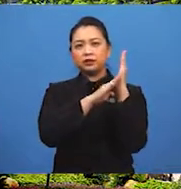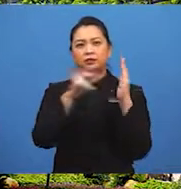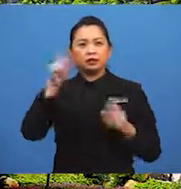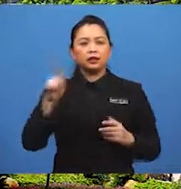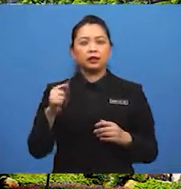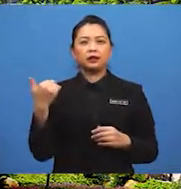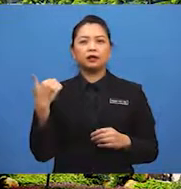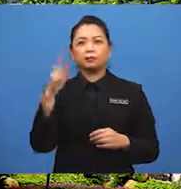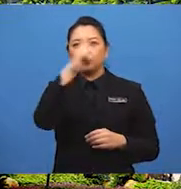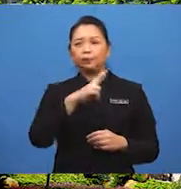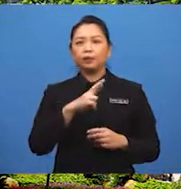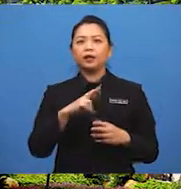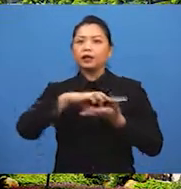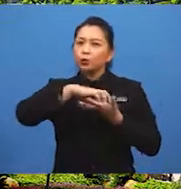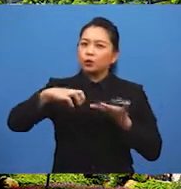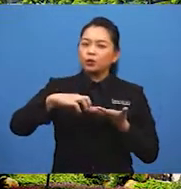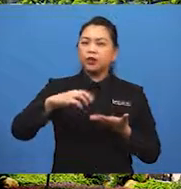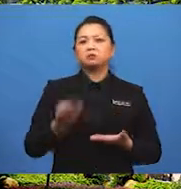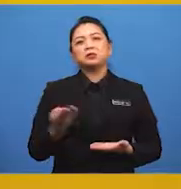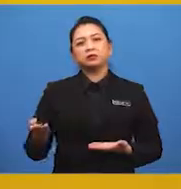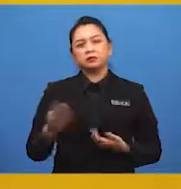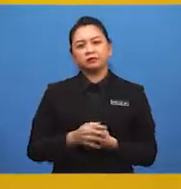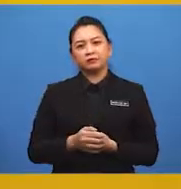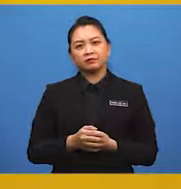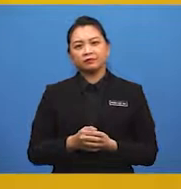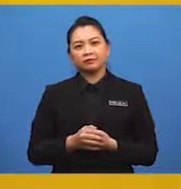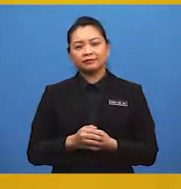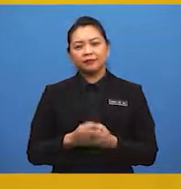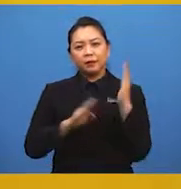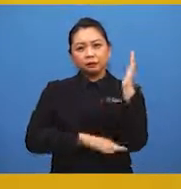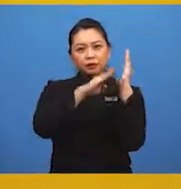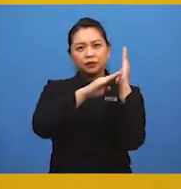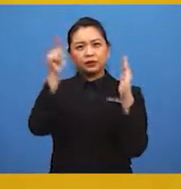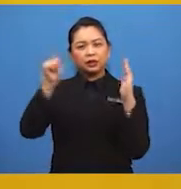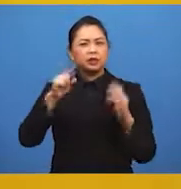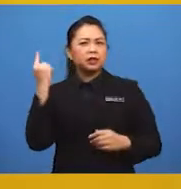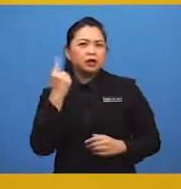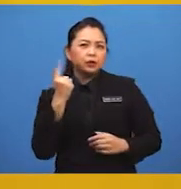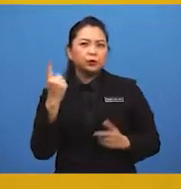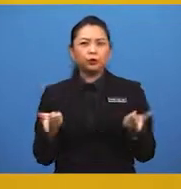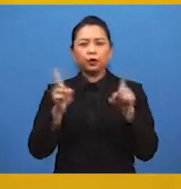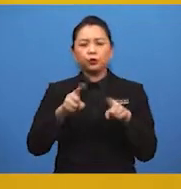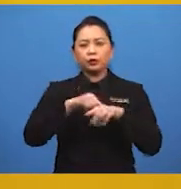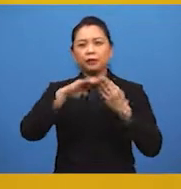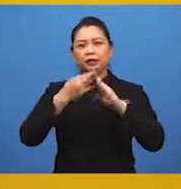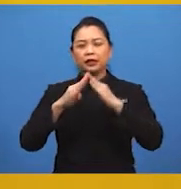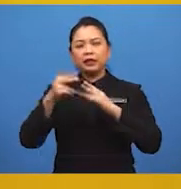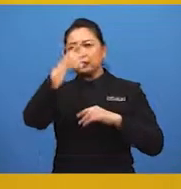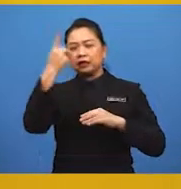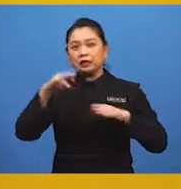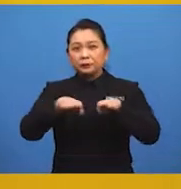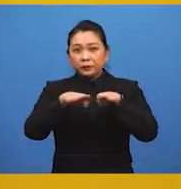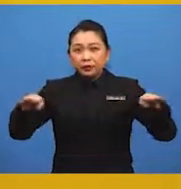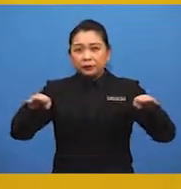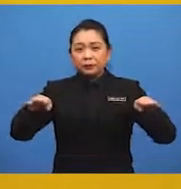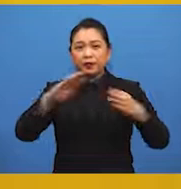kerosakan harta rendah. Banjir kilat sering berlaku di bandar kerana permukaan